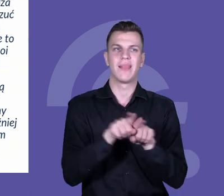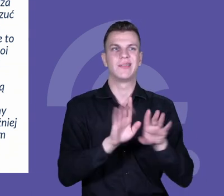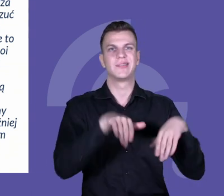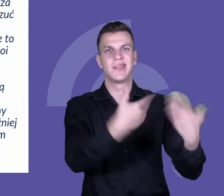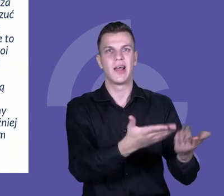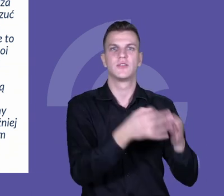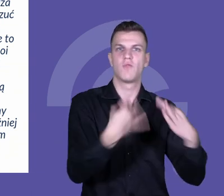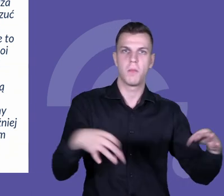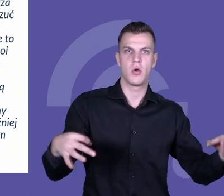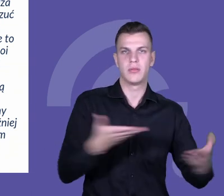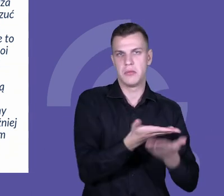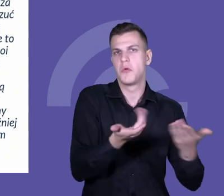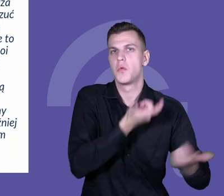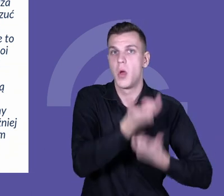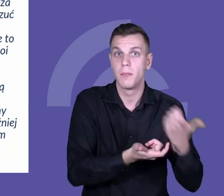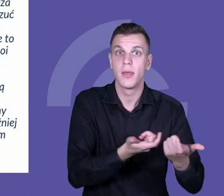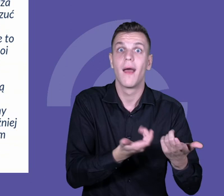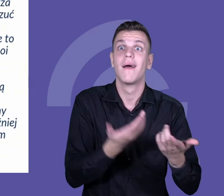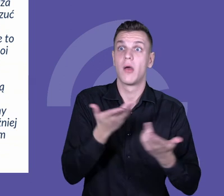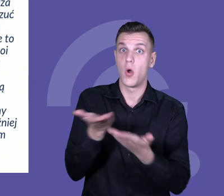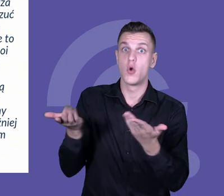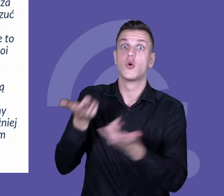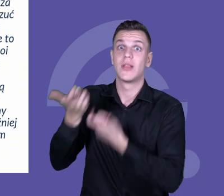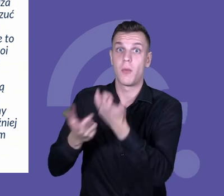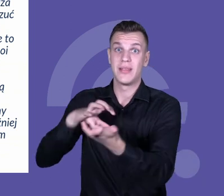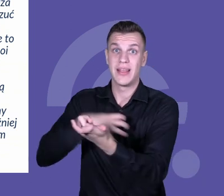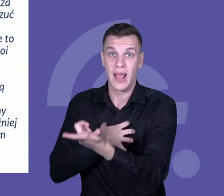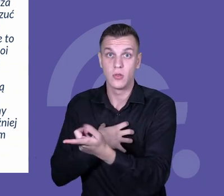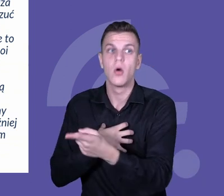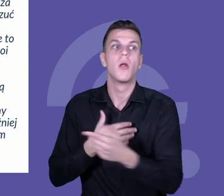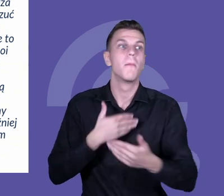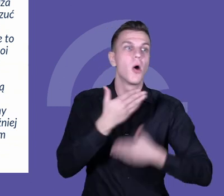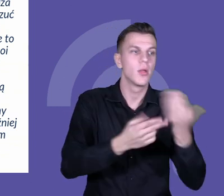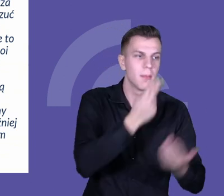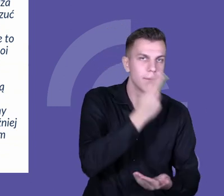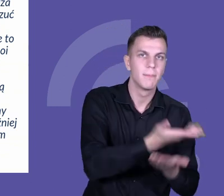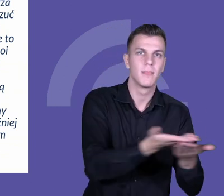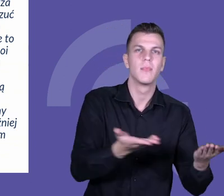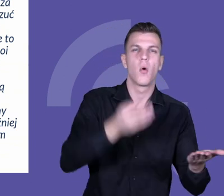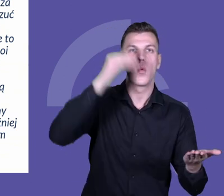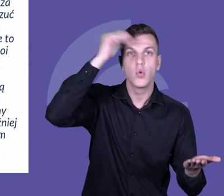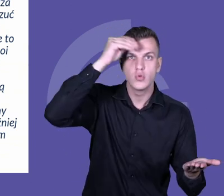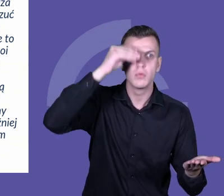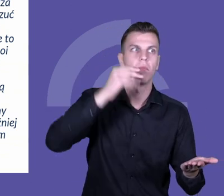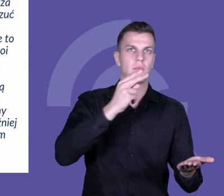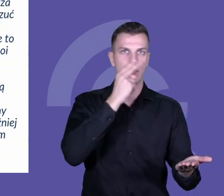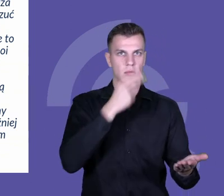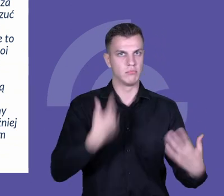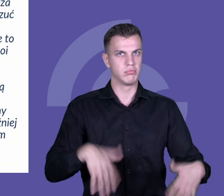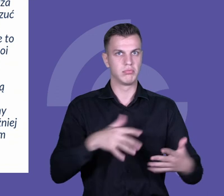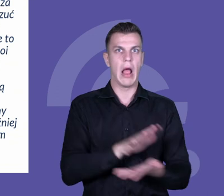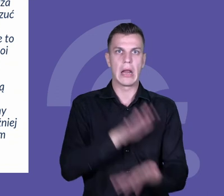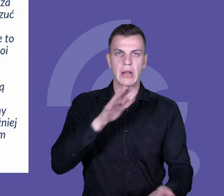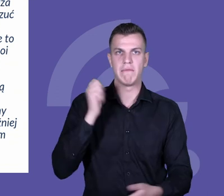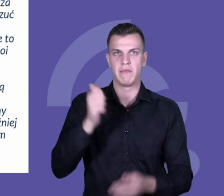szkołach rzeczywiście wzrost kompetencji proinnowacyjnych uczniów był wyższy. I właśnie o współpracy nauczycieli i